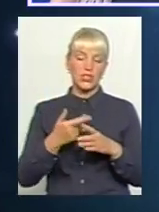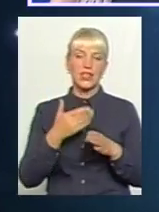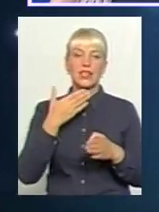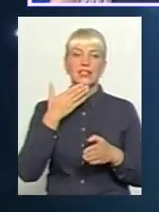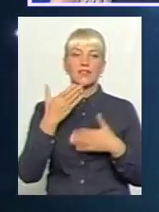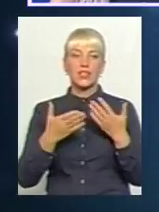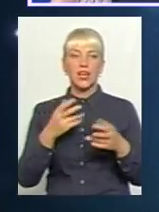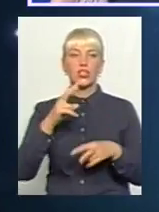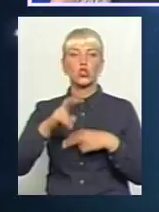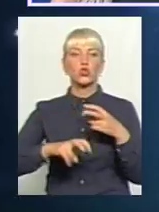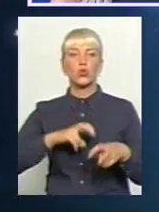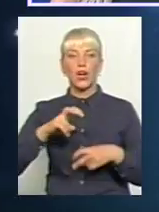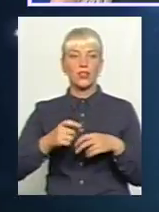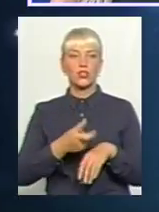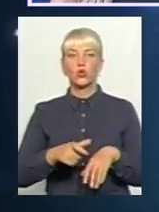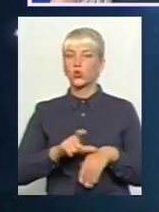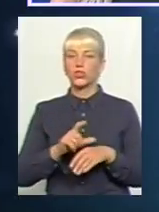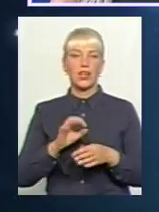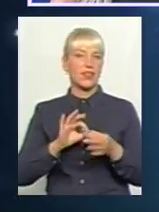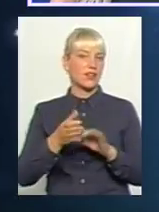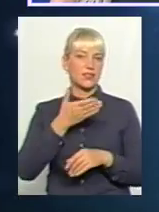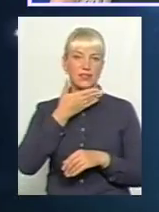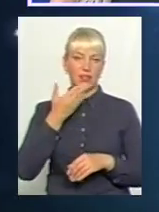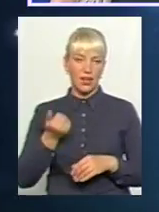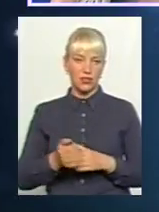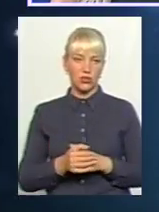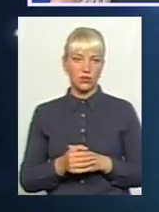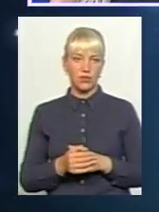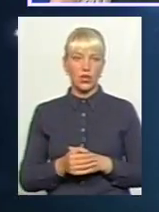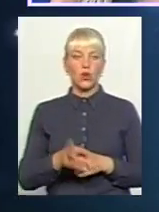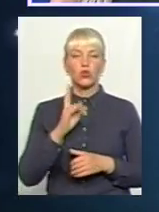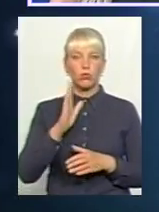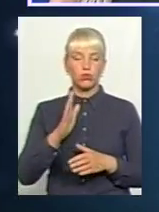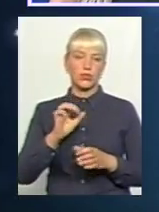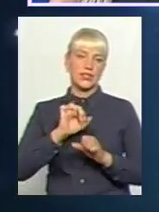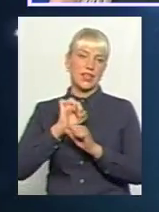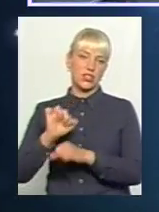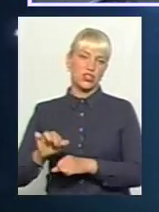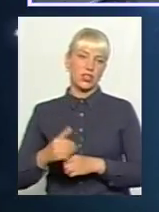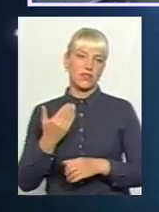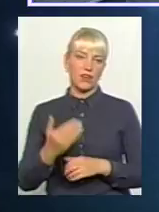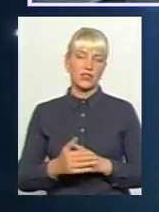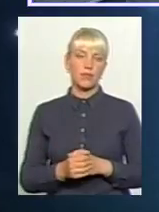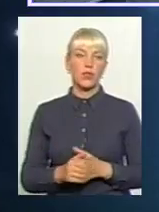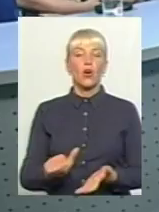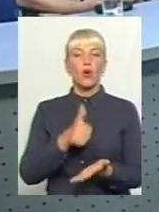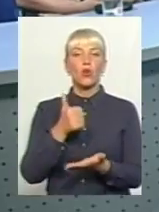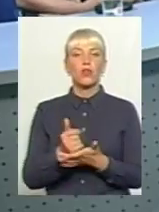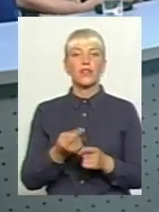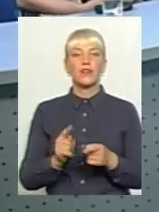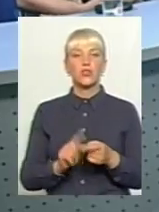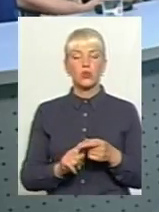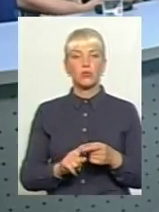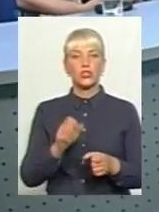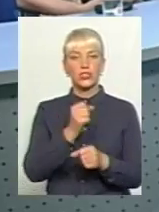шукати, і дуже це не складно знайти. Права захисника, який буде захищати вашу права допомога. Головне, головне, цьому випадку